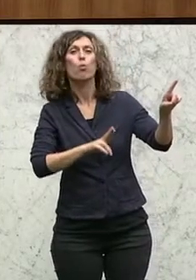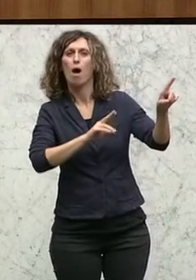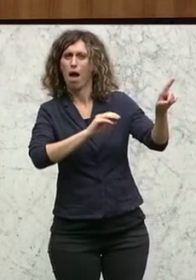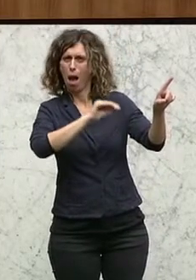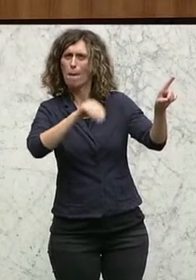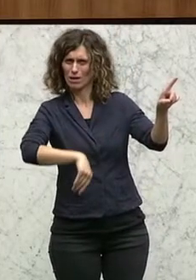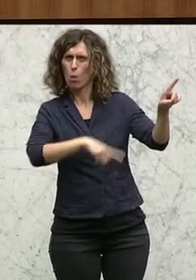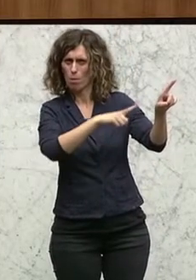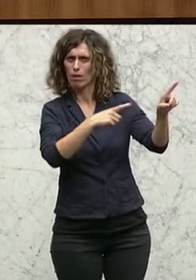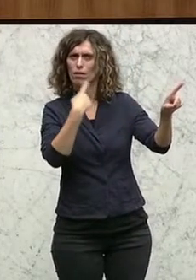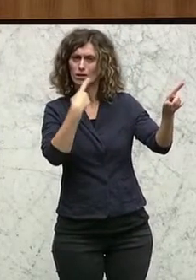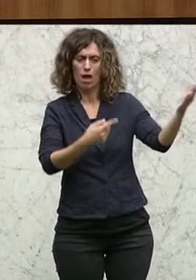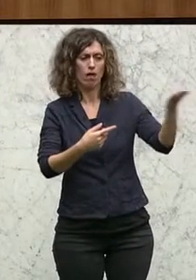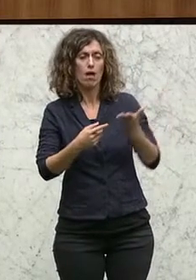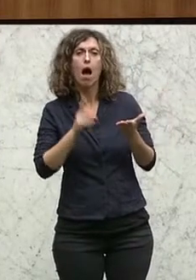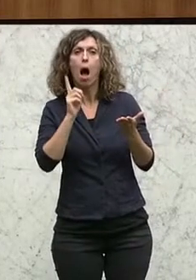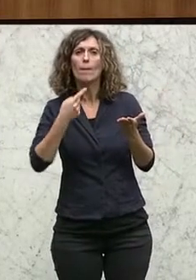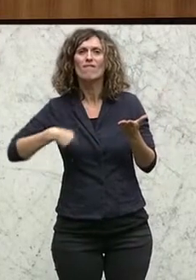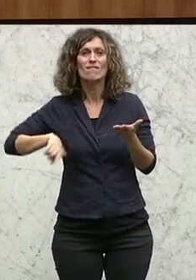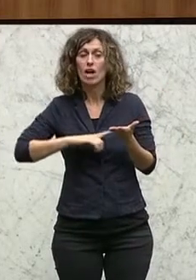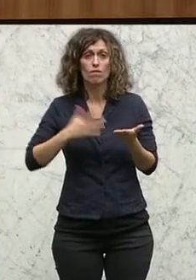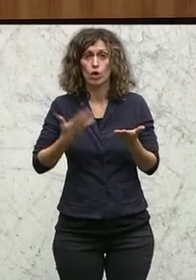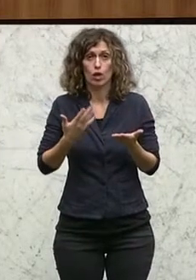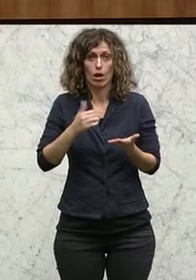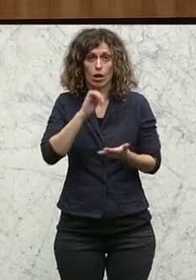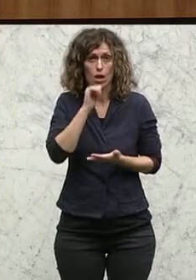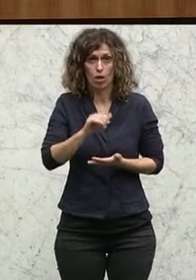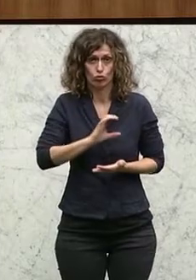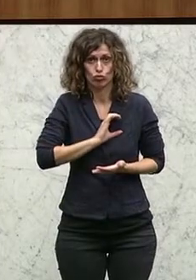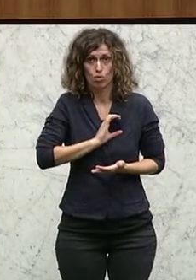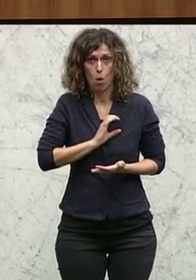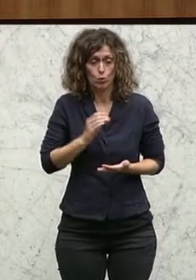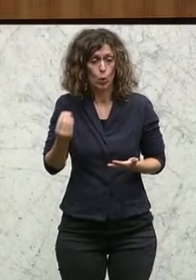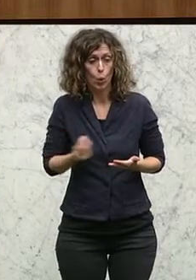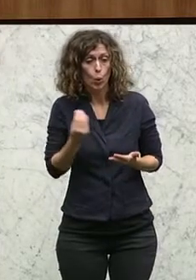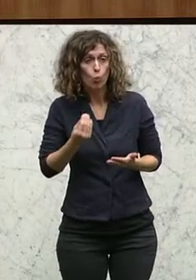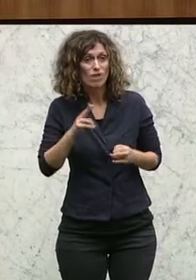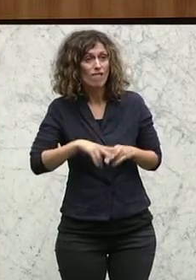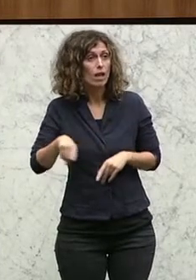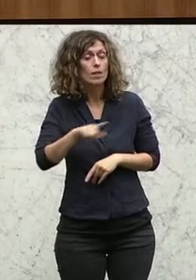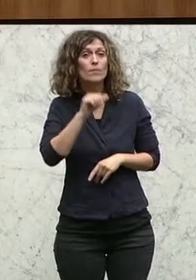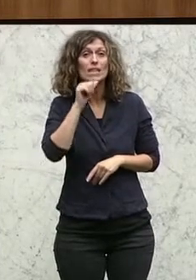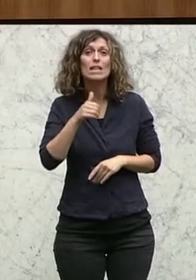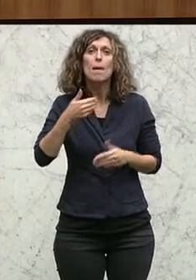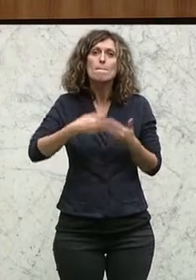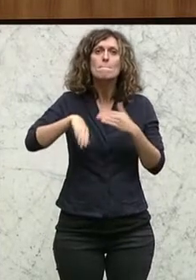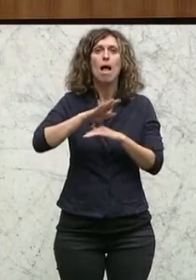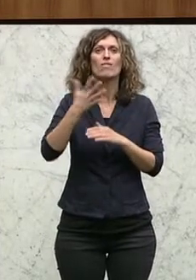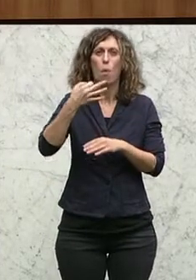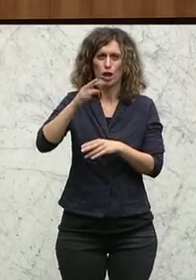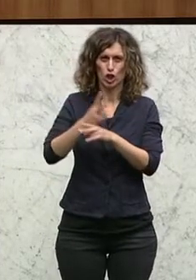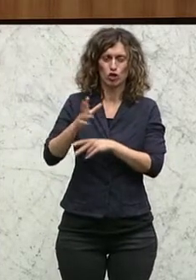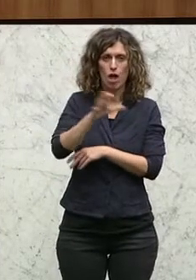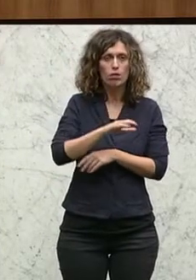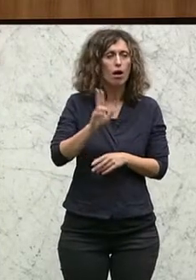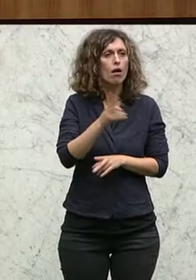Abkommen aufdoktriniert. Aber wir haben wahrscheinlich gar keine Möglichkeit, wenn es nicht eine Mehrheit gibt der Einzelstaaten, dies